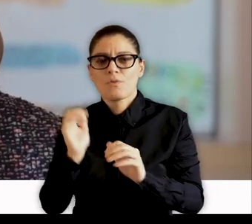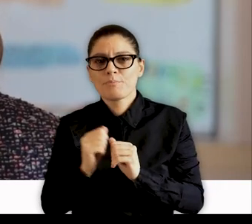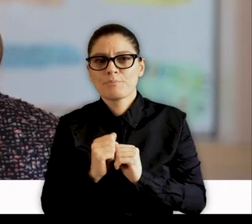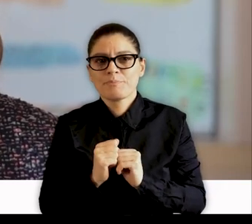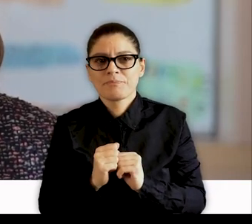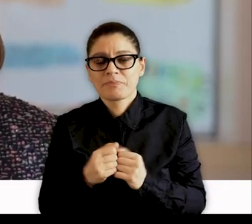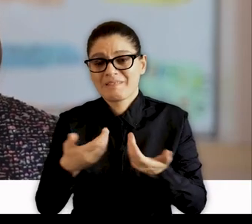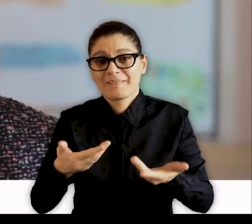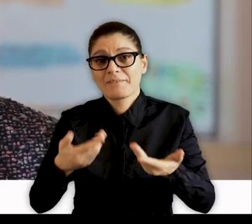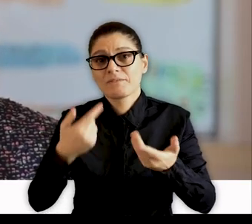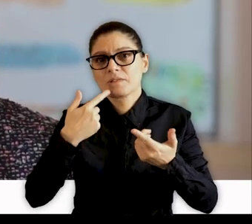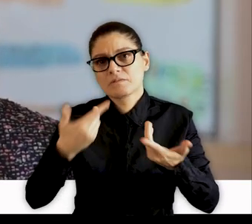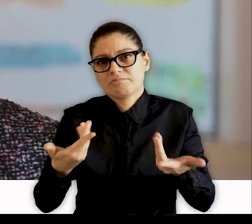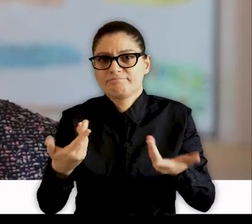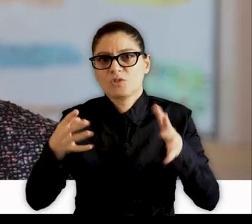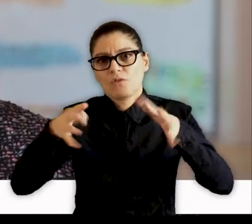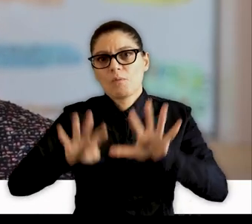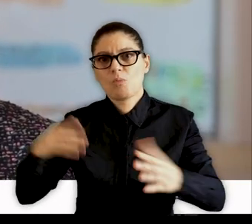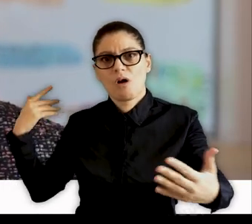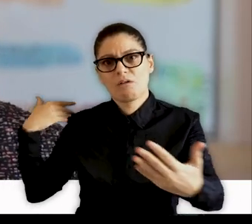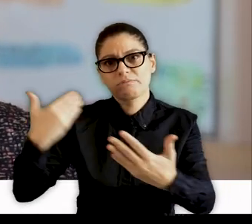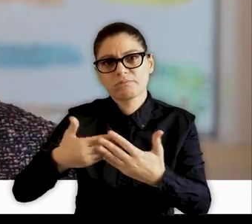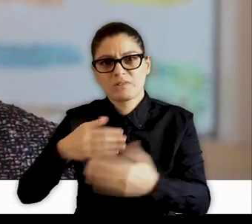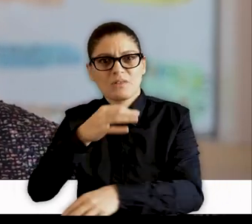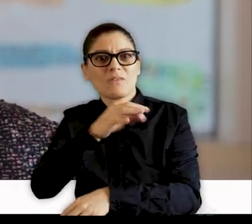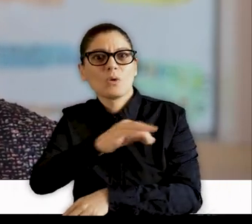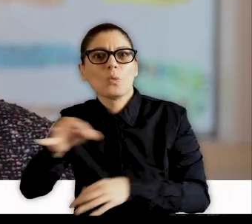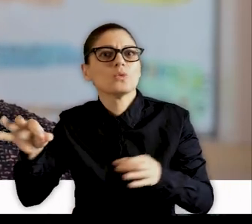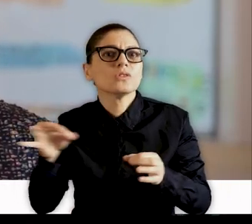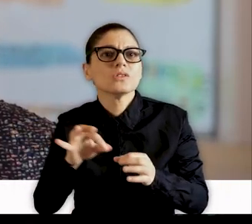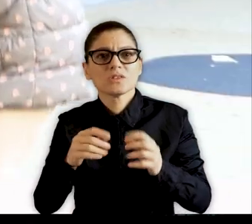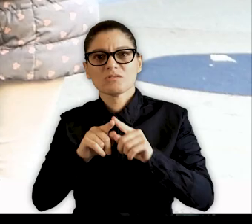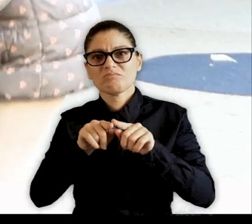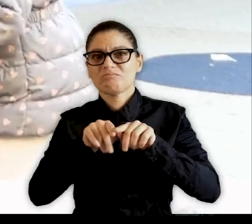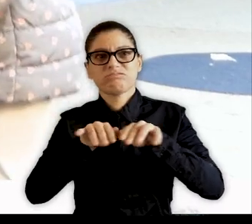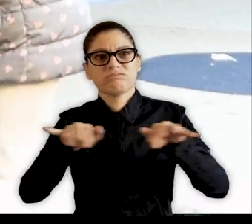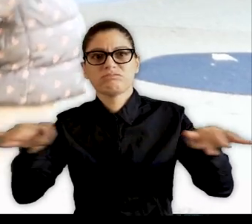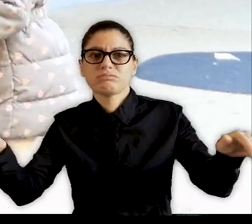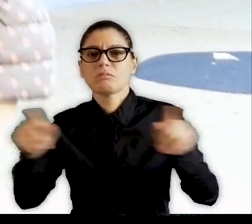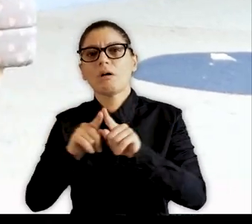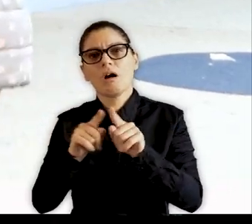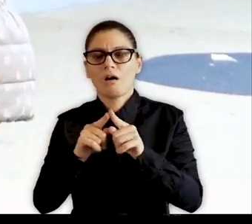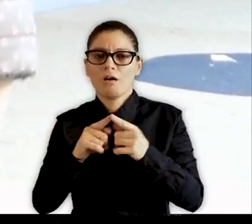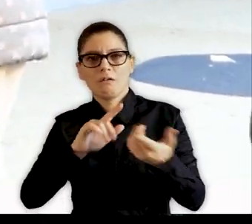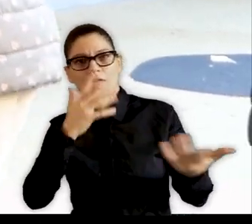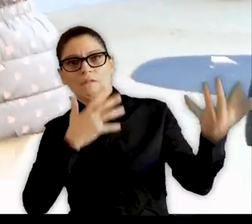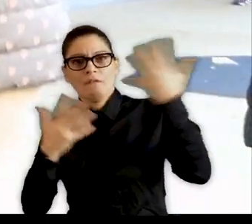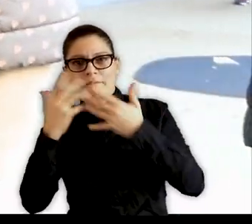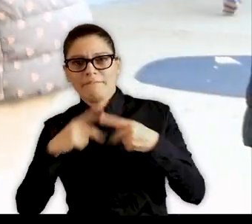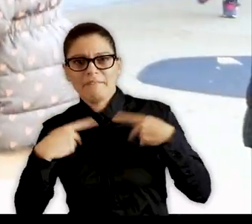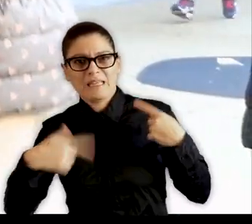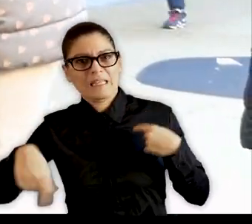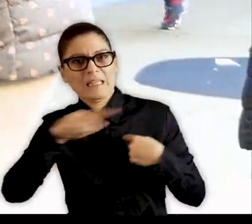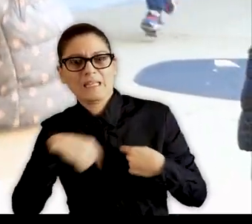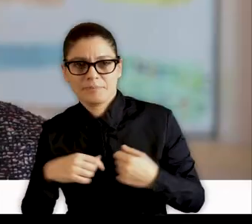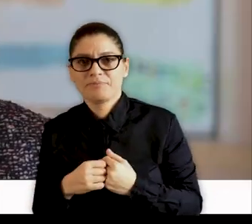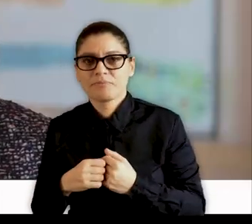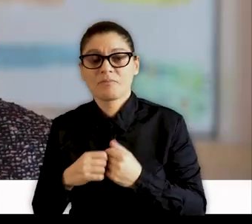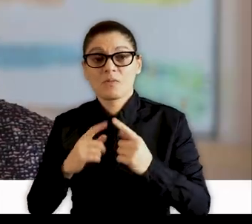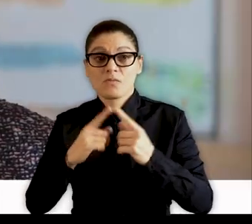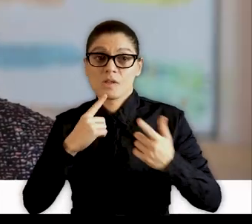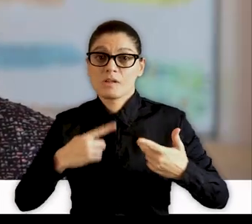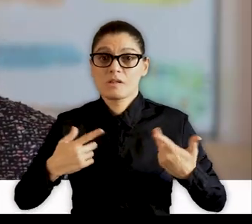transformé nos vies. Ensemble, nous avons encore six mois à tenir pour reconquérir la vie telle que nous l'aimons.